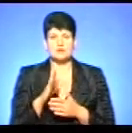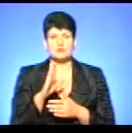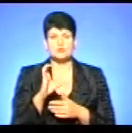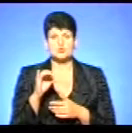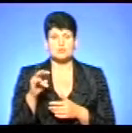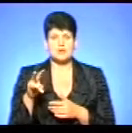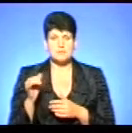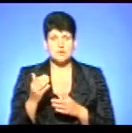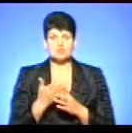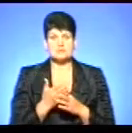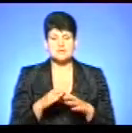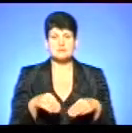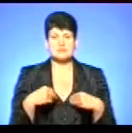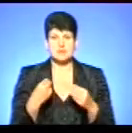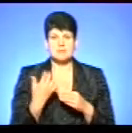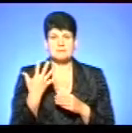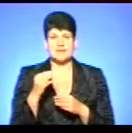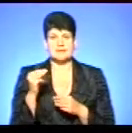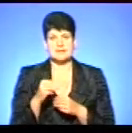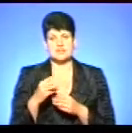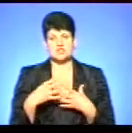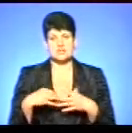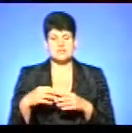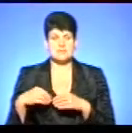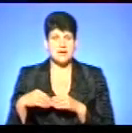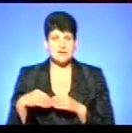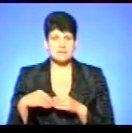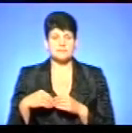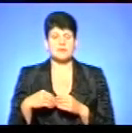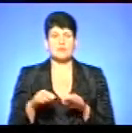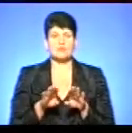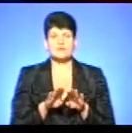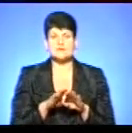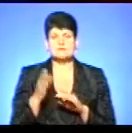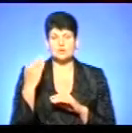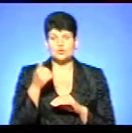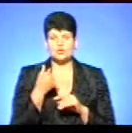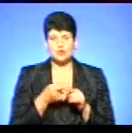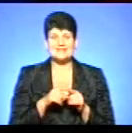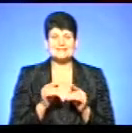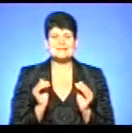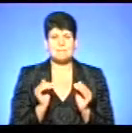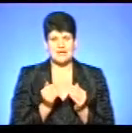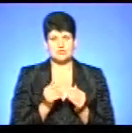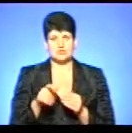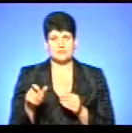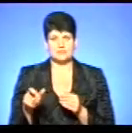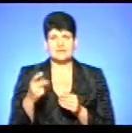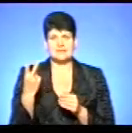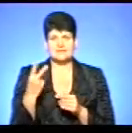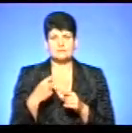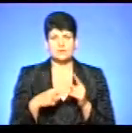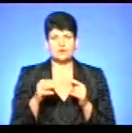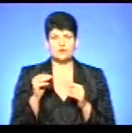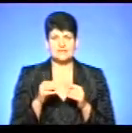призначено майже п'яти тисячам сімей. Попри те, порівняно з минулим роком, це значно менше. Дві з половиною